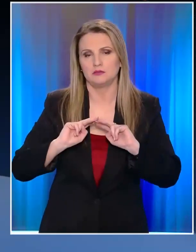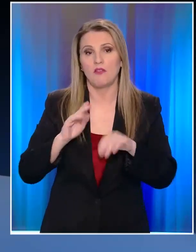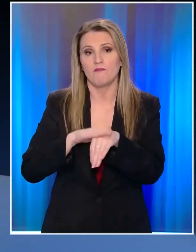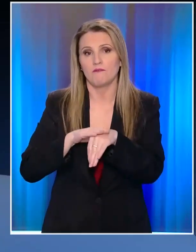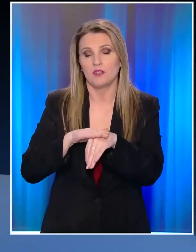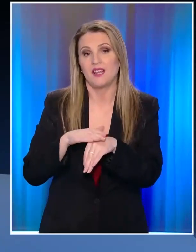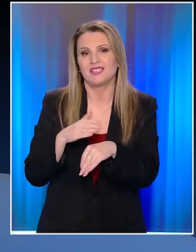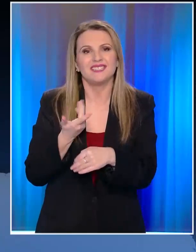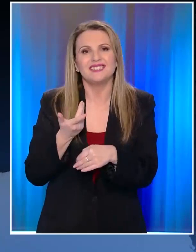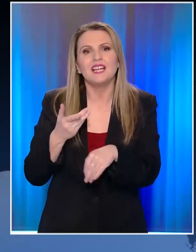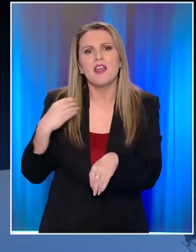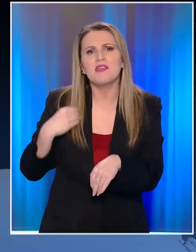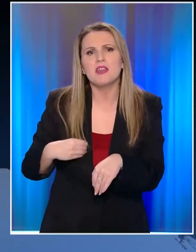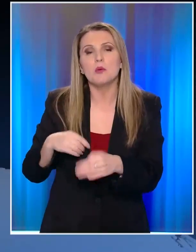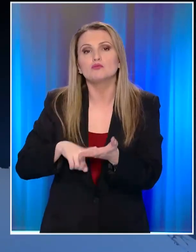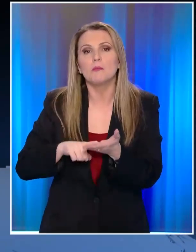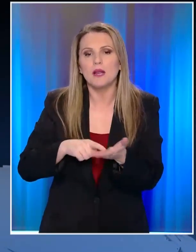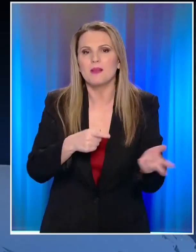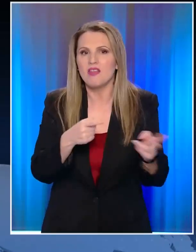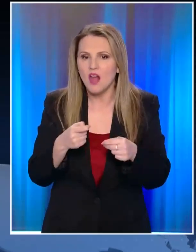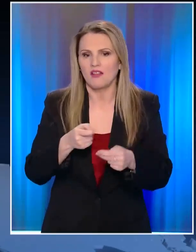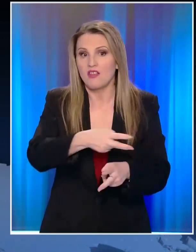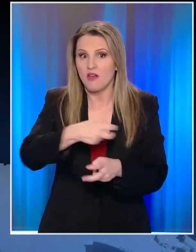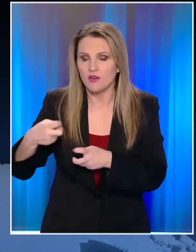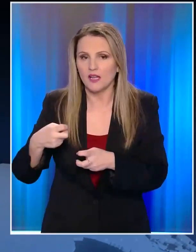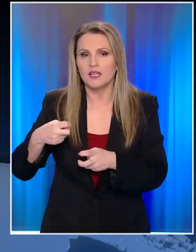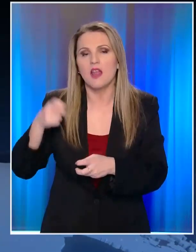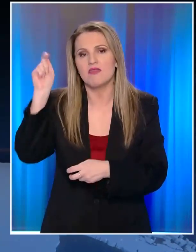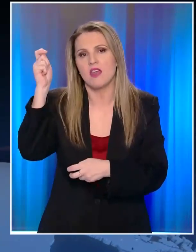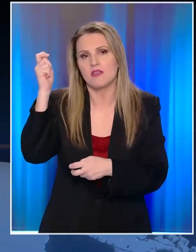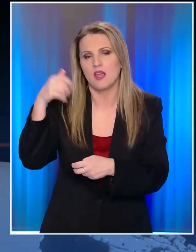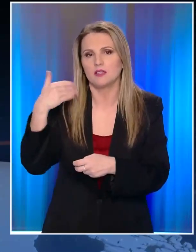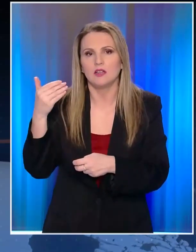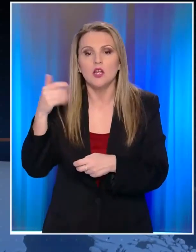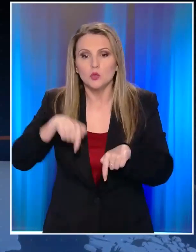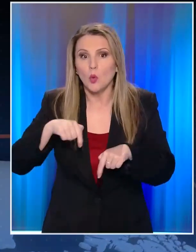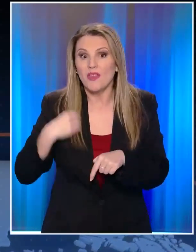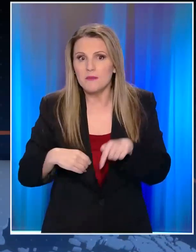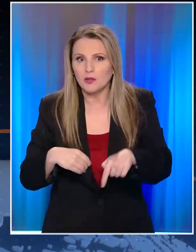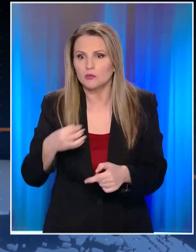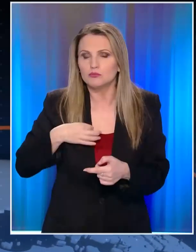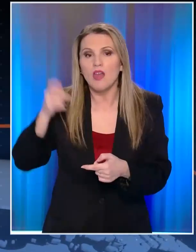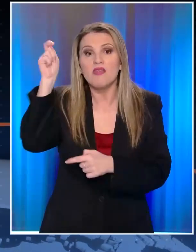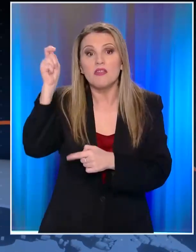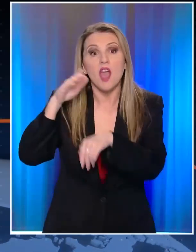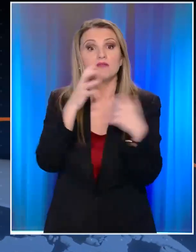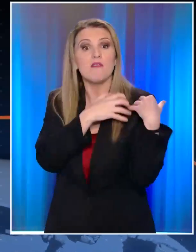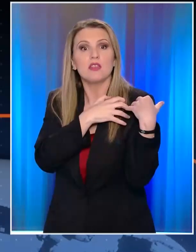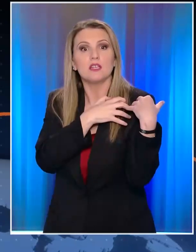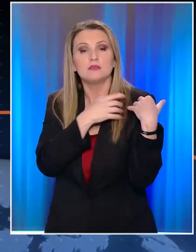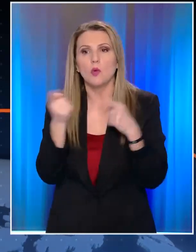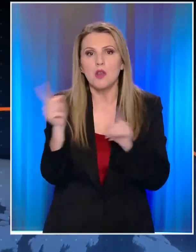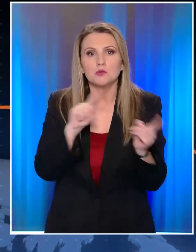ευθύνη του Δήμου να μαζεύσεις το δέντο για να μπορέσεις να έρθει δε διε. Σήμερα από το Γραφείο Δημάρχου μας λένε ότι είναι δουλειά της δε διε και αυτό. Και να μαζεύσεις το δέντο. Δεν βρίσκουμε άκρη.